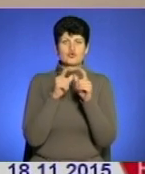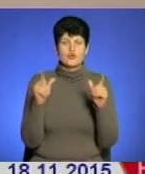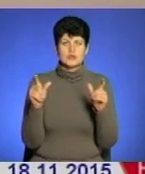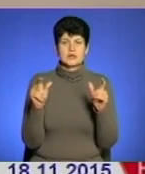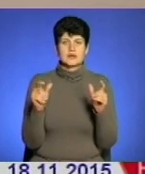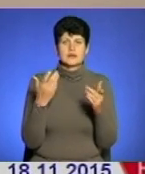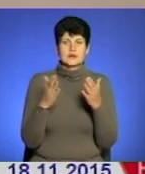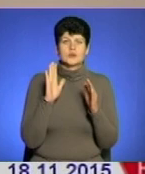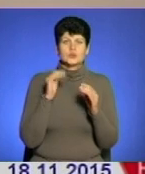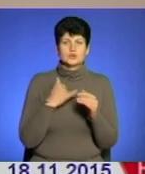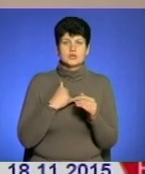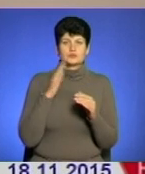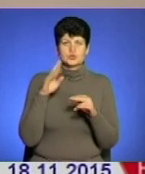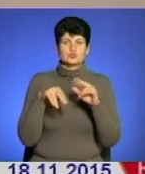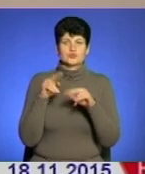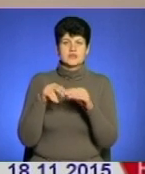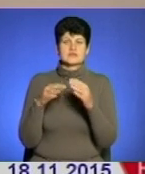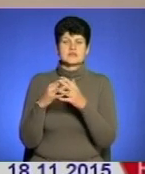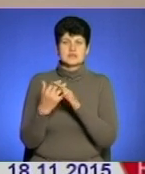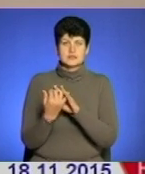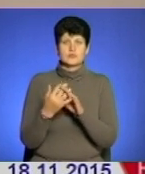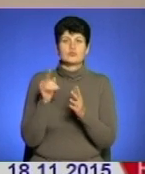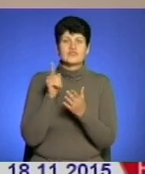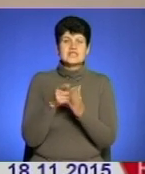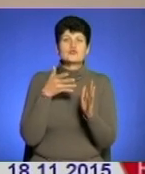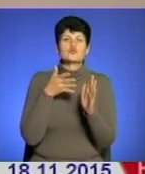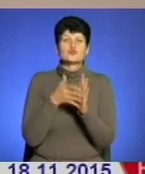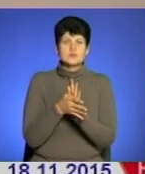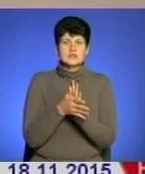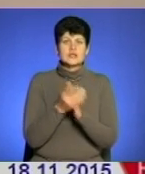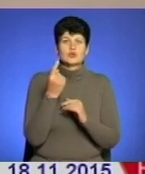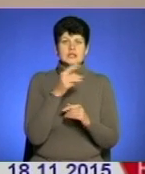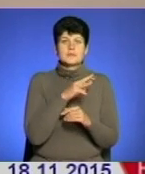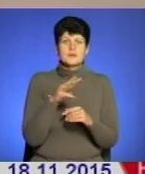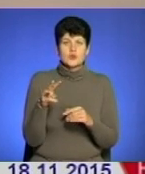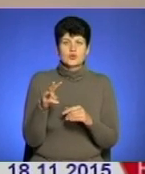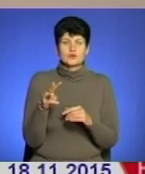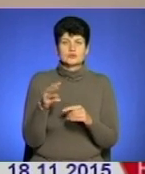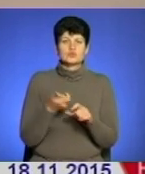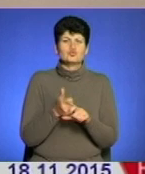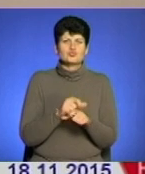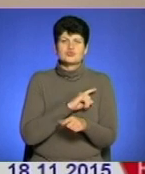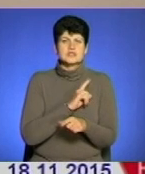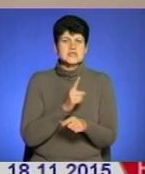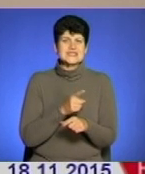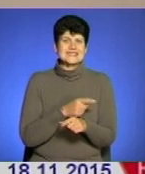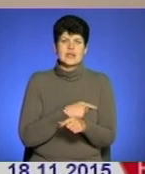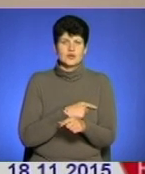буде будуватися в селищі. Тому ви самі повинні розуміти, що на мільйон дуже сильно, якщо чесно, не